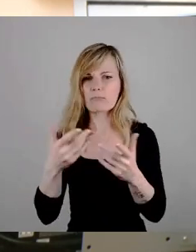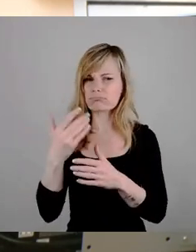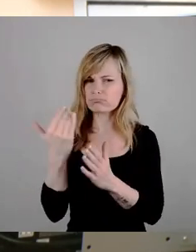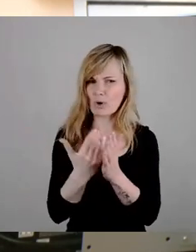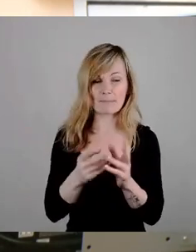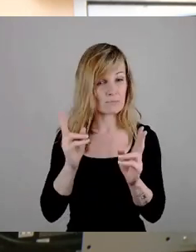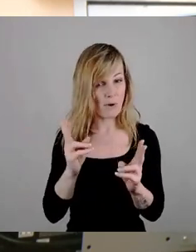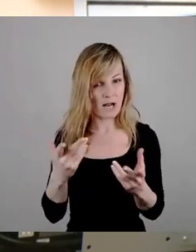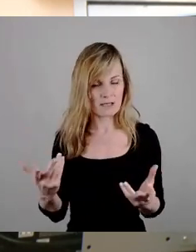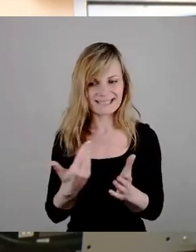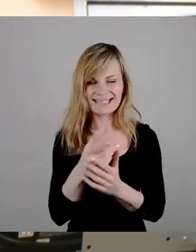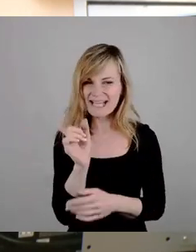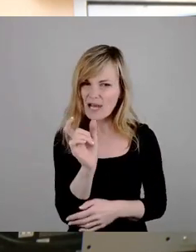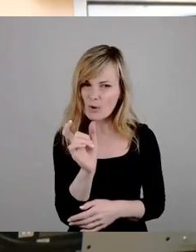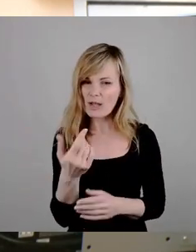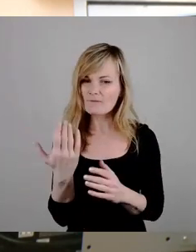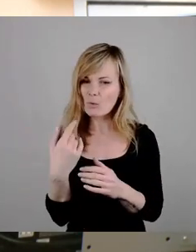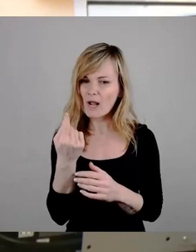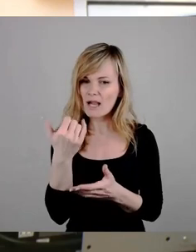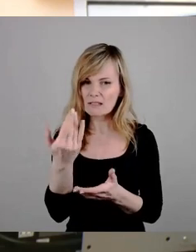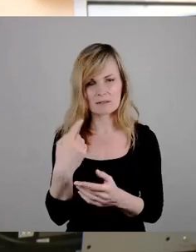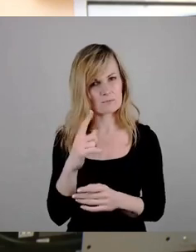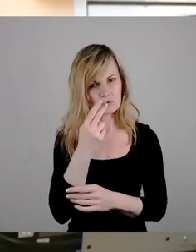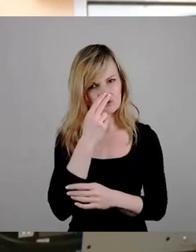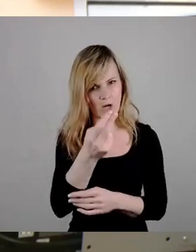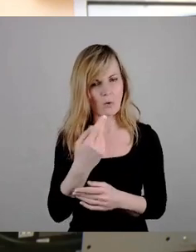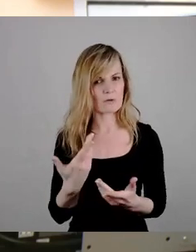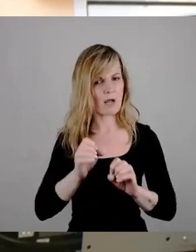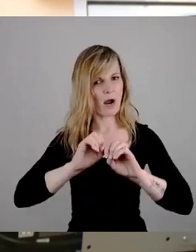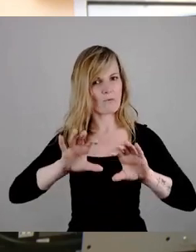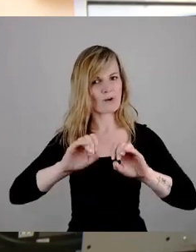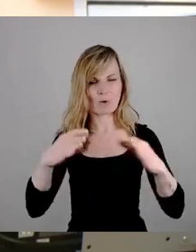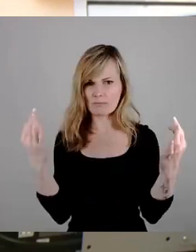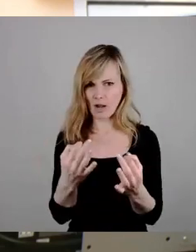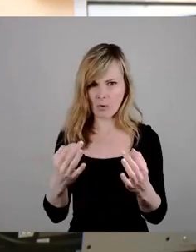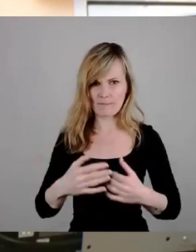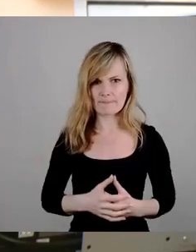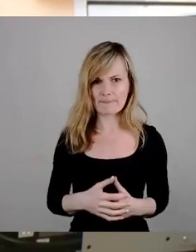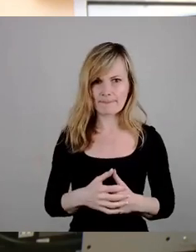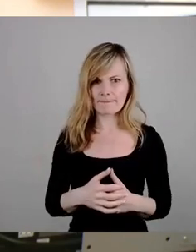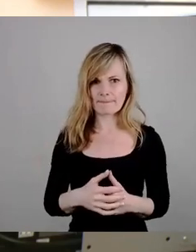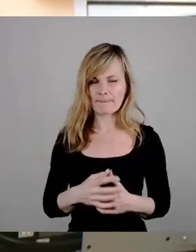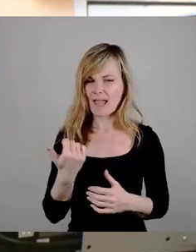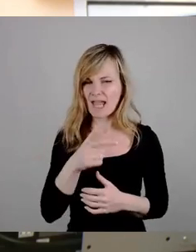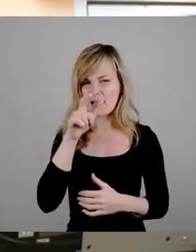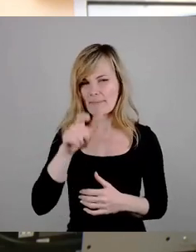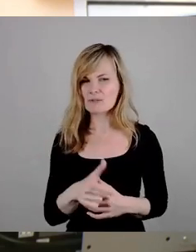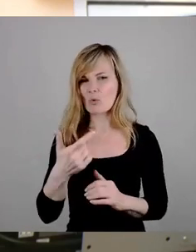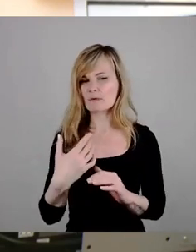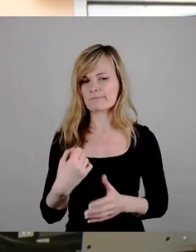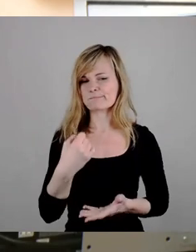sozusagen, die muss aufgeklärt werden, denn hier ist ja ganz klar, hier ist jemand übervorteilt worden, in das Licht